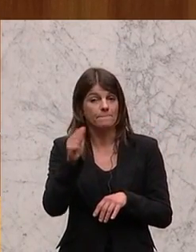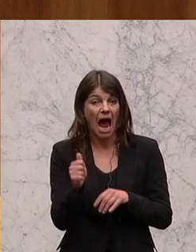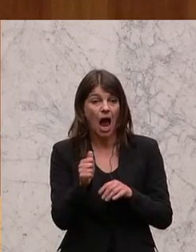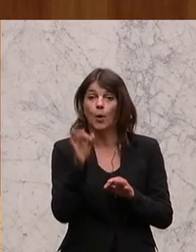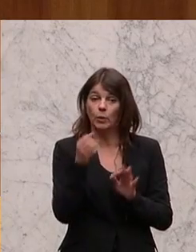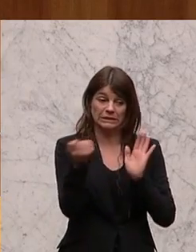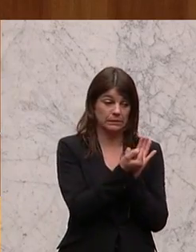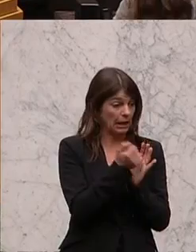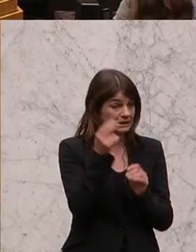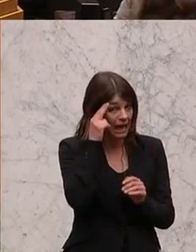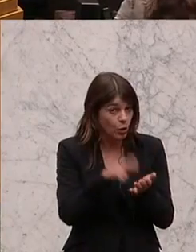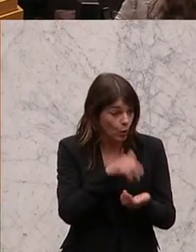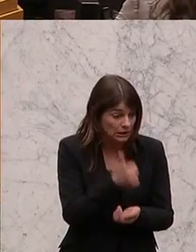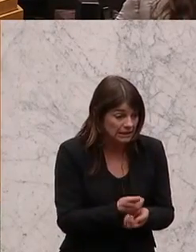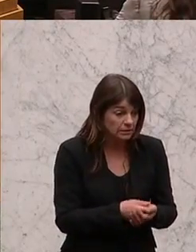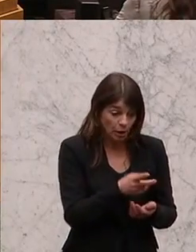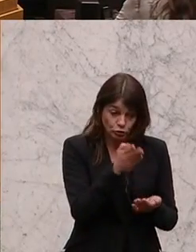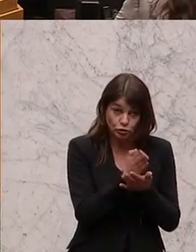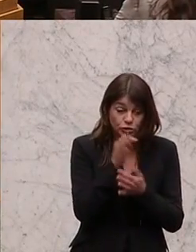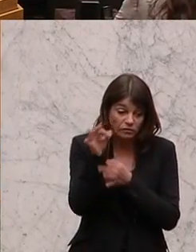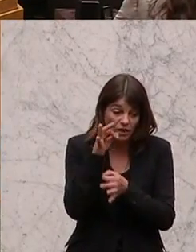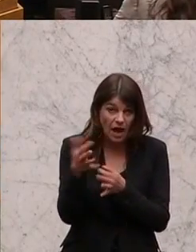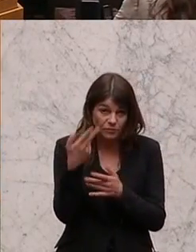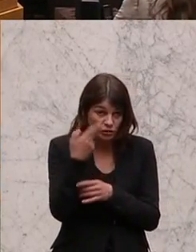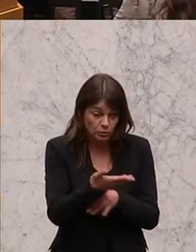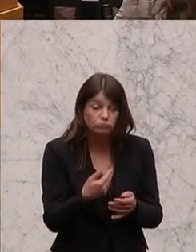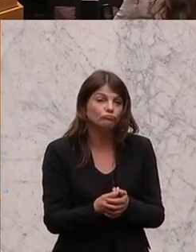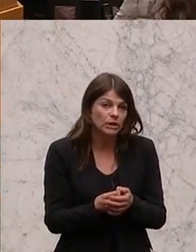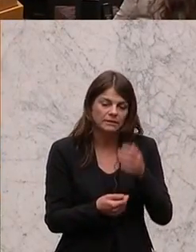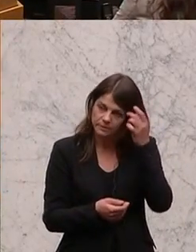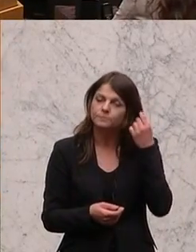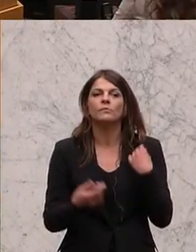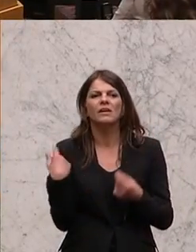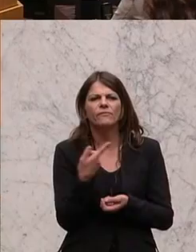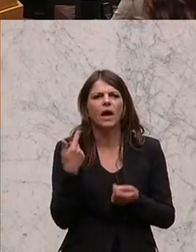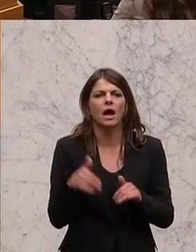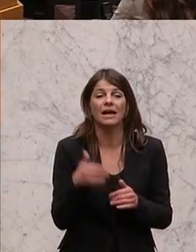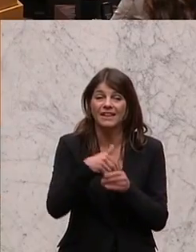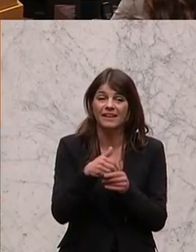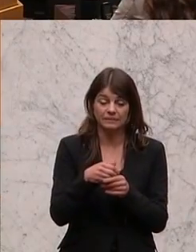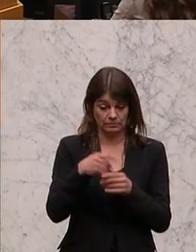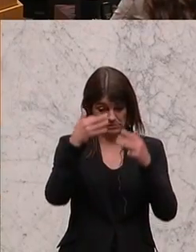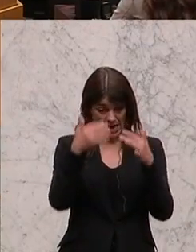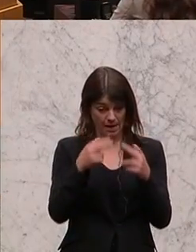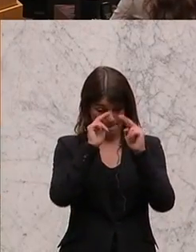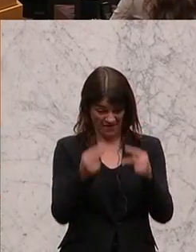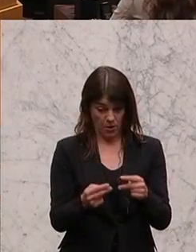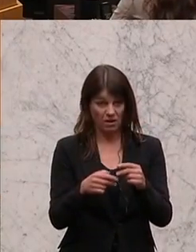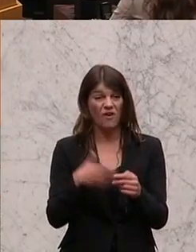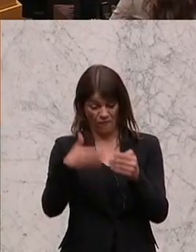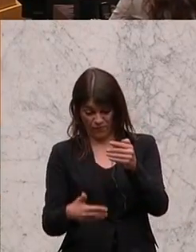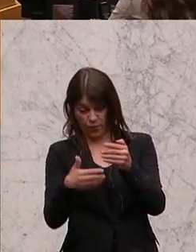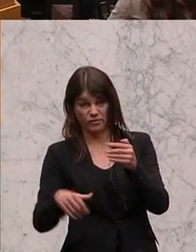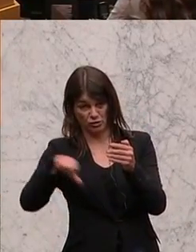sehr, erkennt sie auch jetzt noch nicht, Herr Minister, Sie haben sich erkundigt wahrscheinlich. Wir haben in den fünf schlechtesten Produkten,